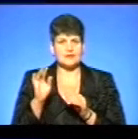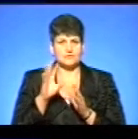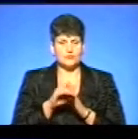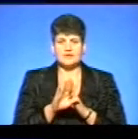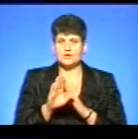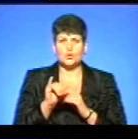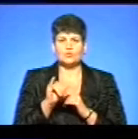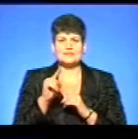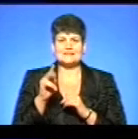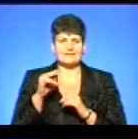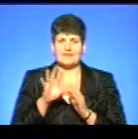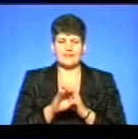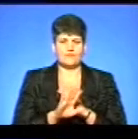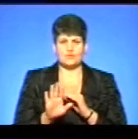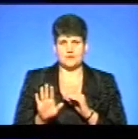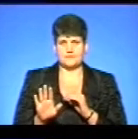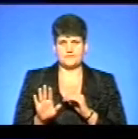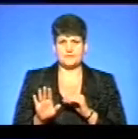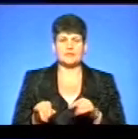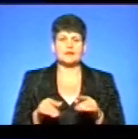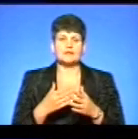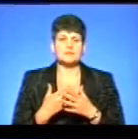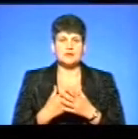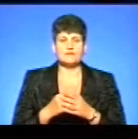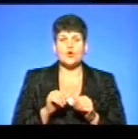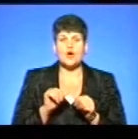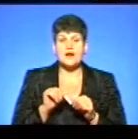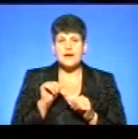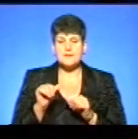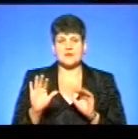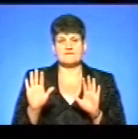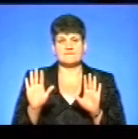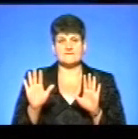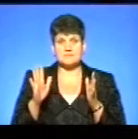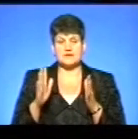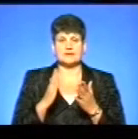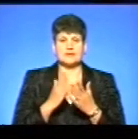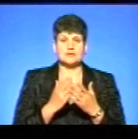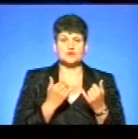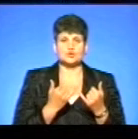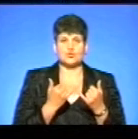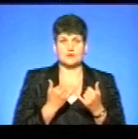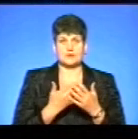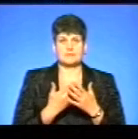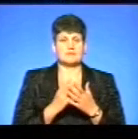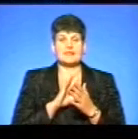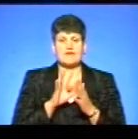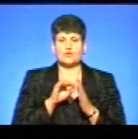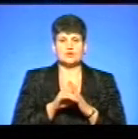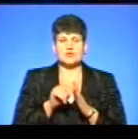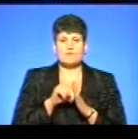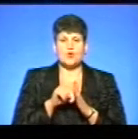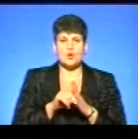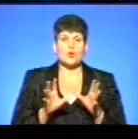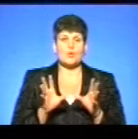буде? Не не буде також. Тобто, якщо, наприклад, в окремих випадках є, сьогодні ми ще не включаємо роль об'єднаних